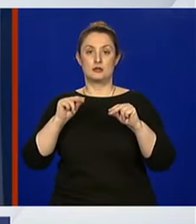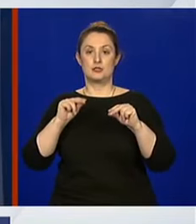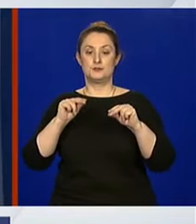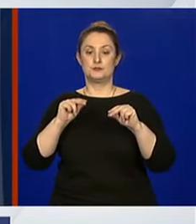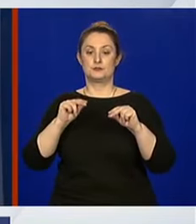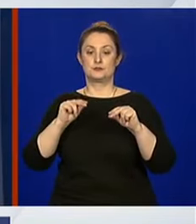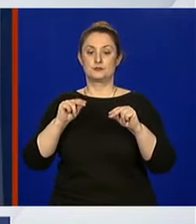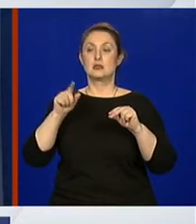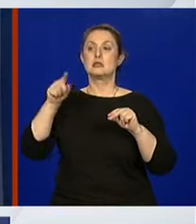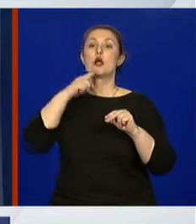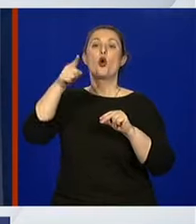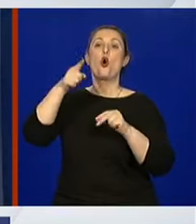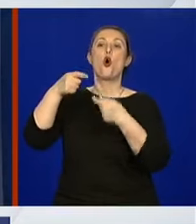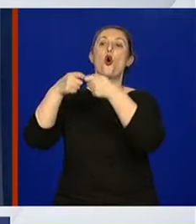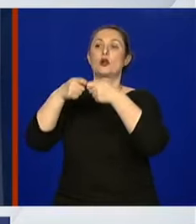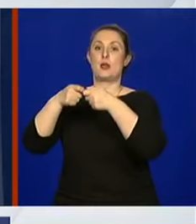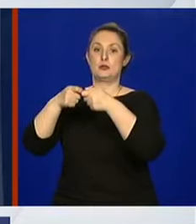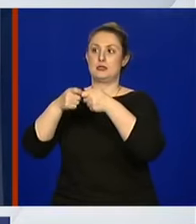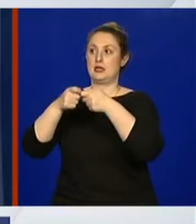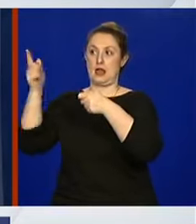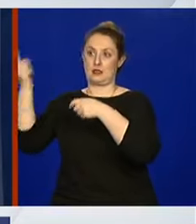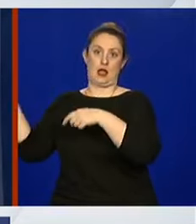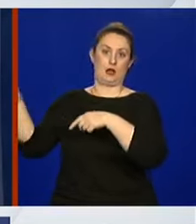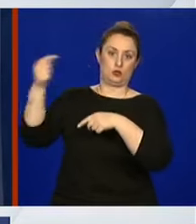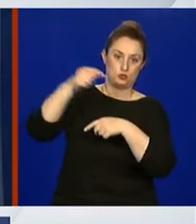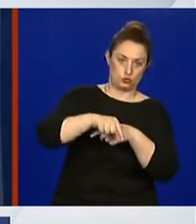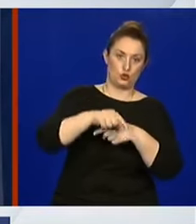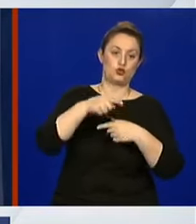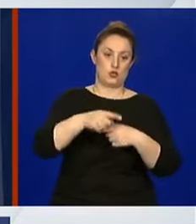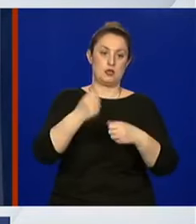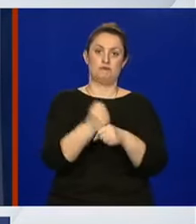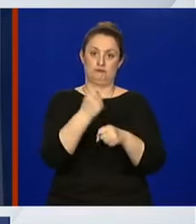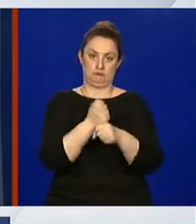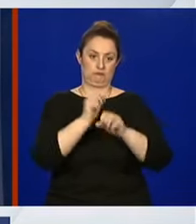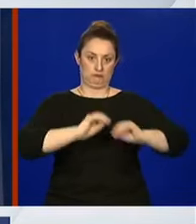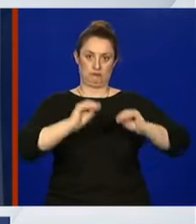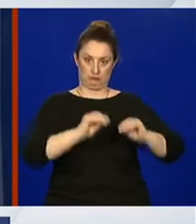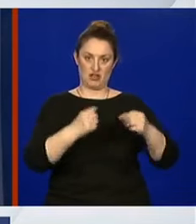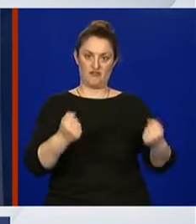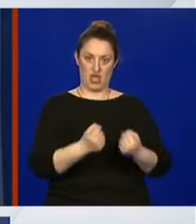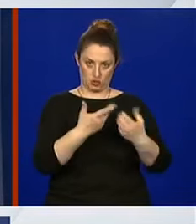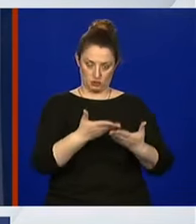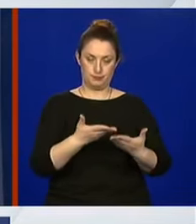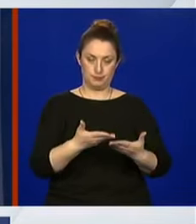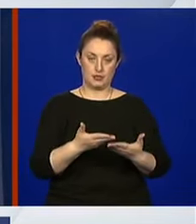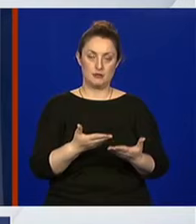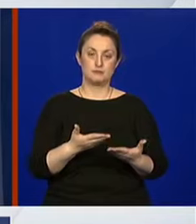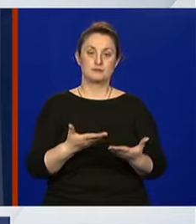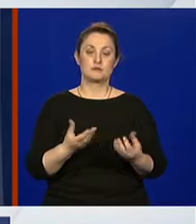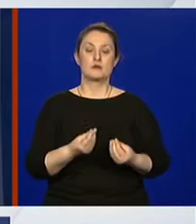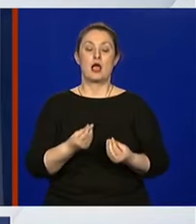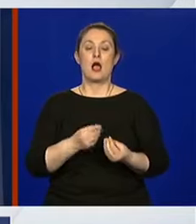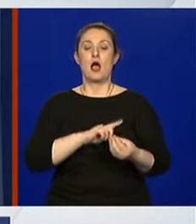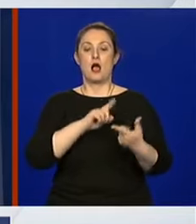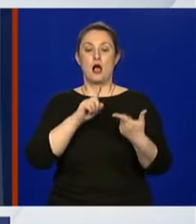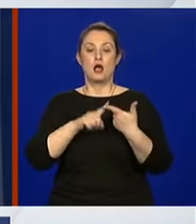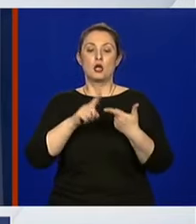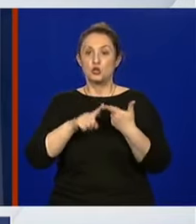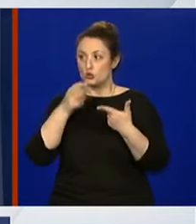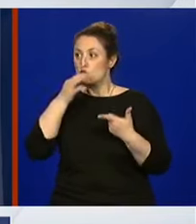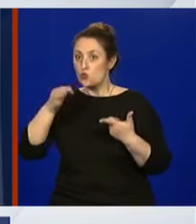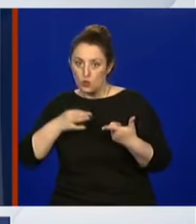njihov i održavanje vježbi oko toga kako se to može riješiti. A na ovo drugo pitanje vam ne znam odgovor.